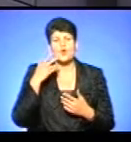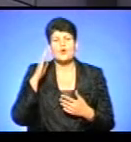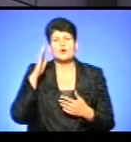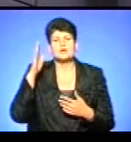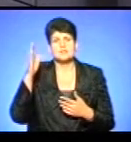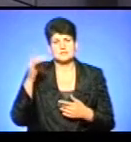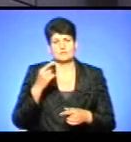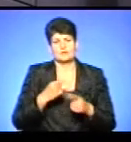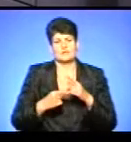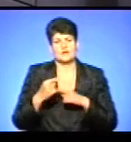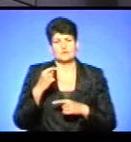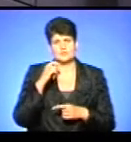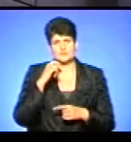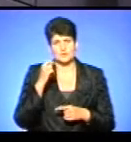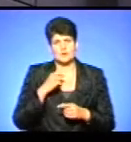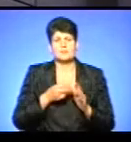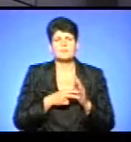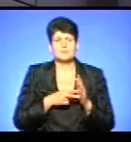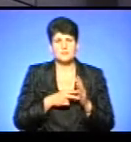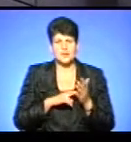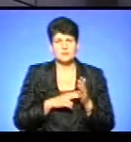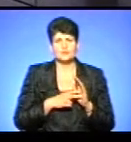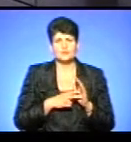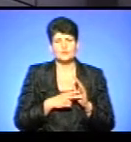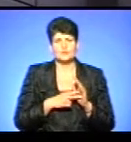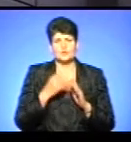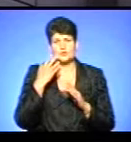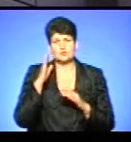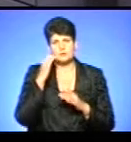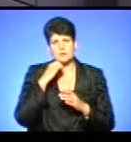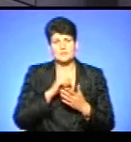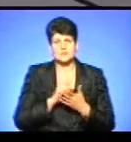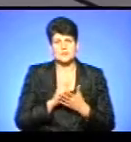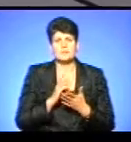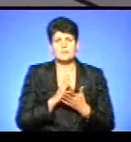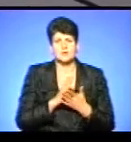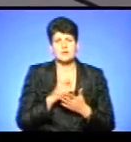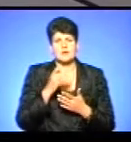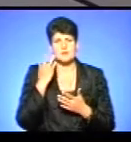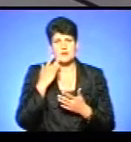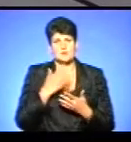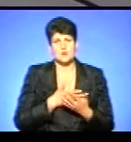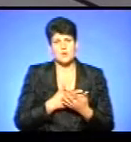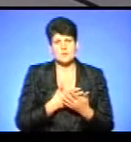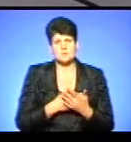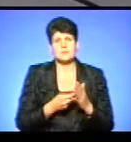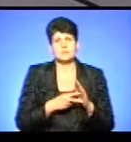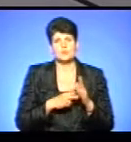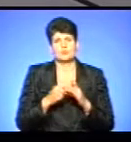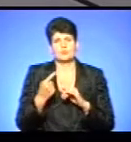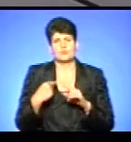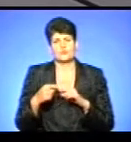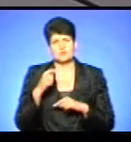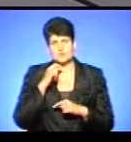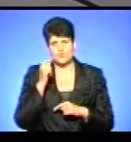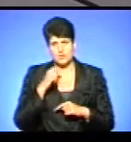-небудь повернути. Так, багато хто планує, коли вони вийти на пенсію, маючи навіть американське громадянство, просто вже вернутися в Україну і